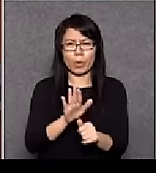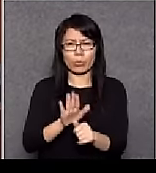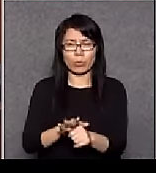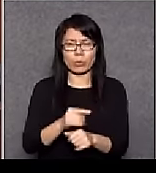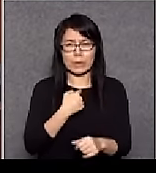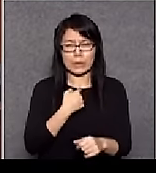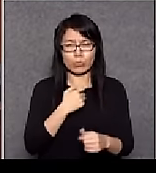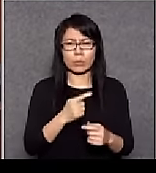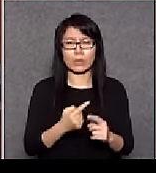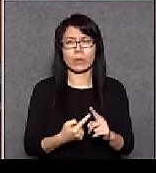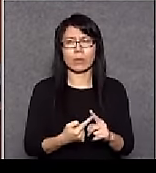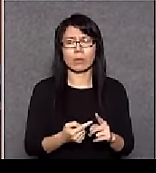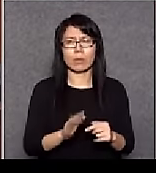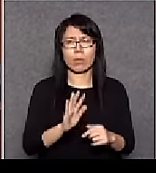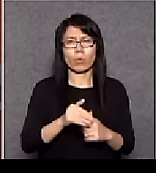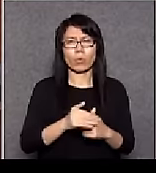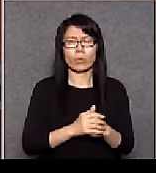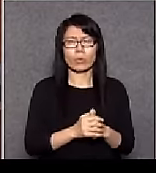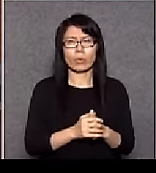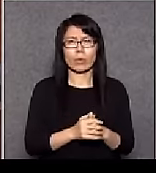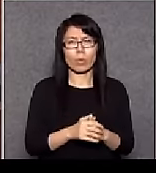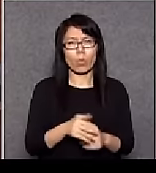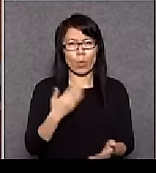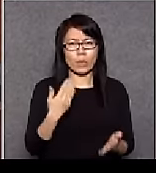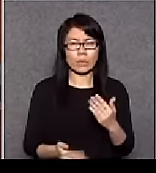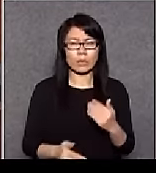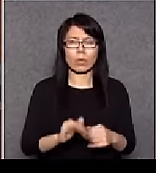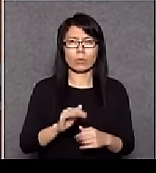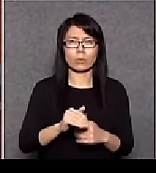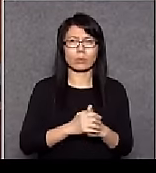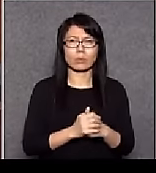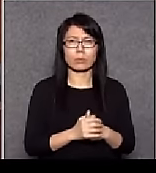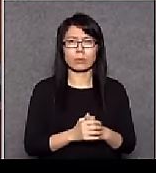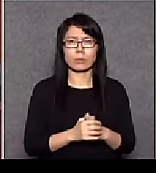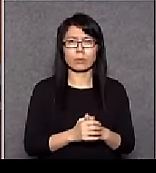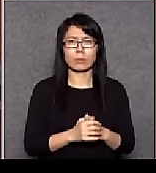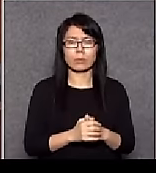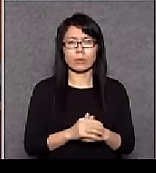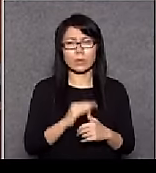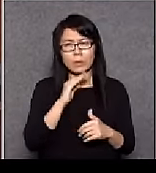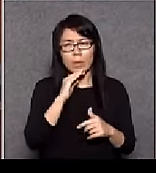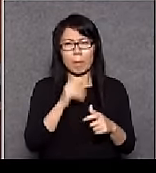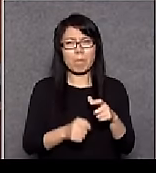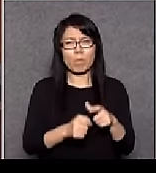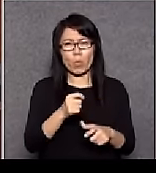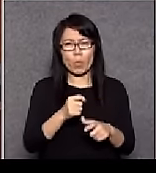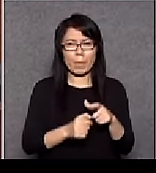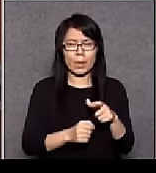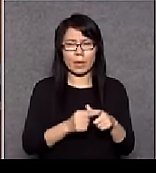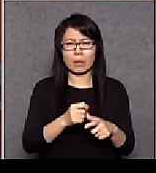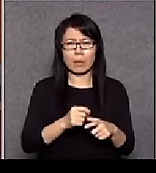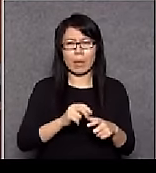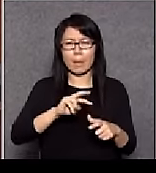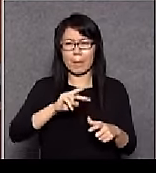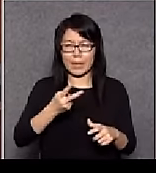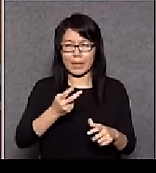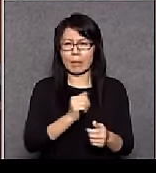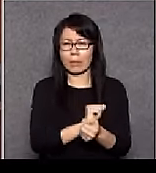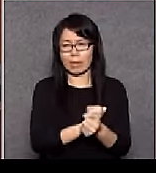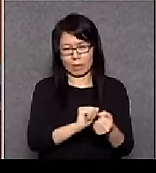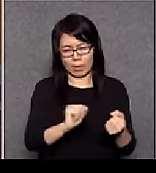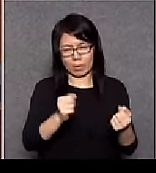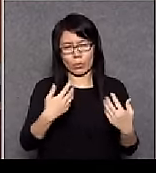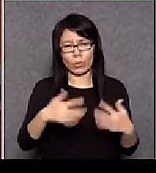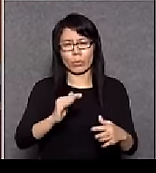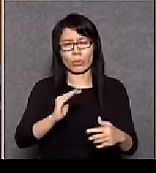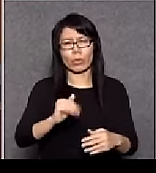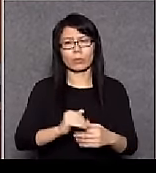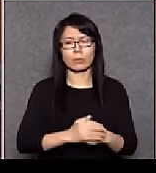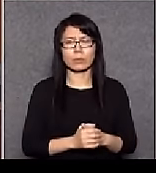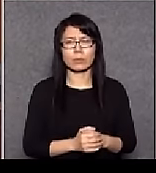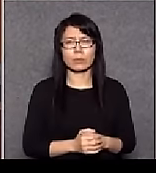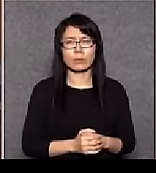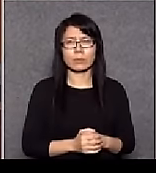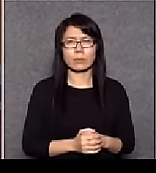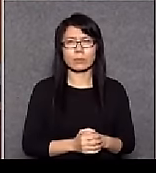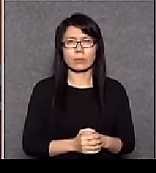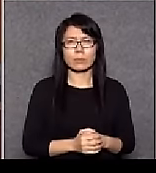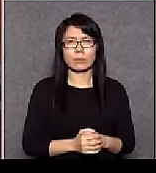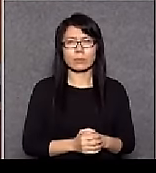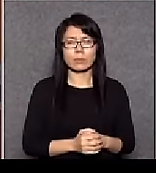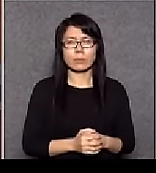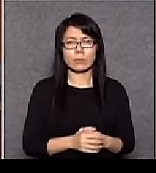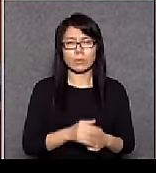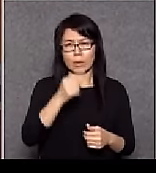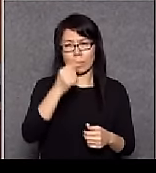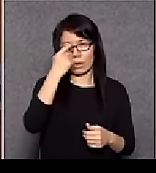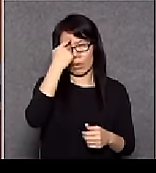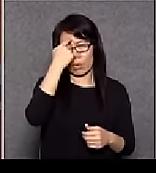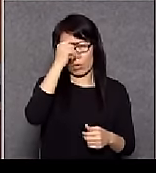的人亦都可以令到一些不公平的事情可以得到解決但是你都